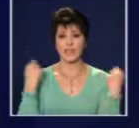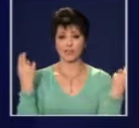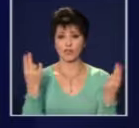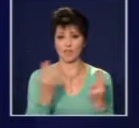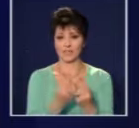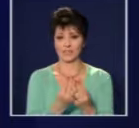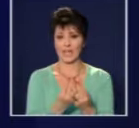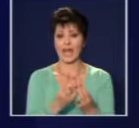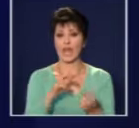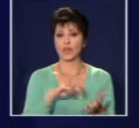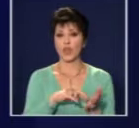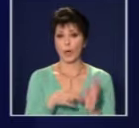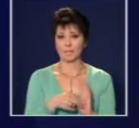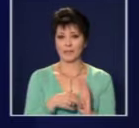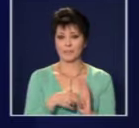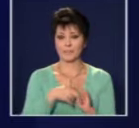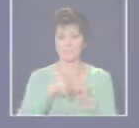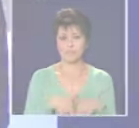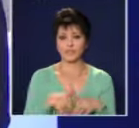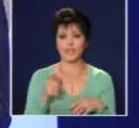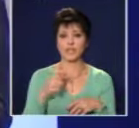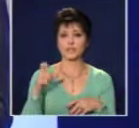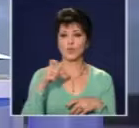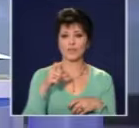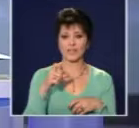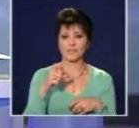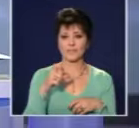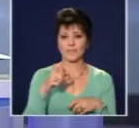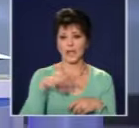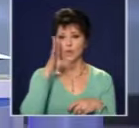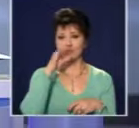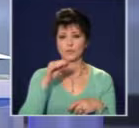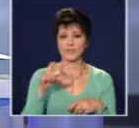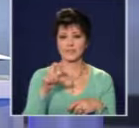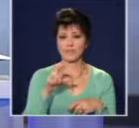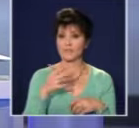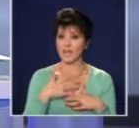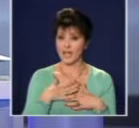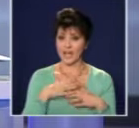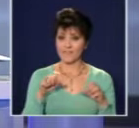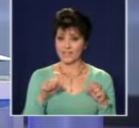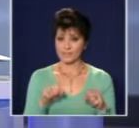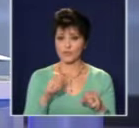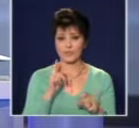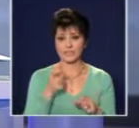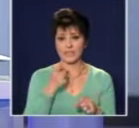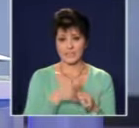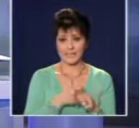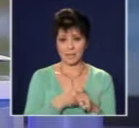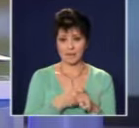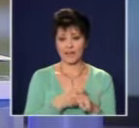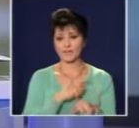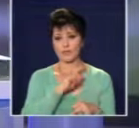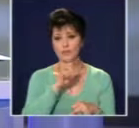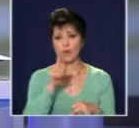всичко. Вярвайте ми. Господин Кулчаков, съгласен ли си? Господин Семенов, възможно ли е да се направи такава енергийна стратегия, например, до